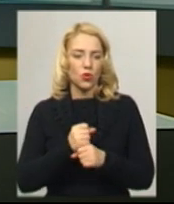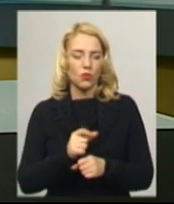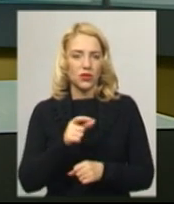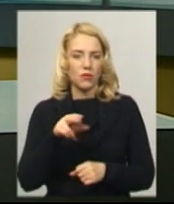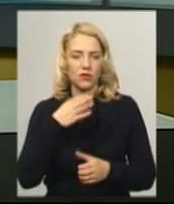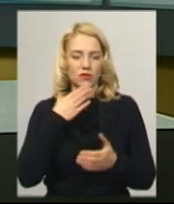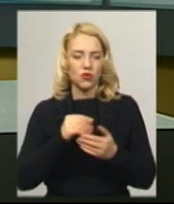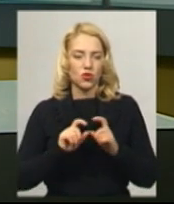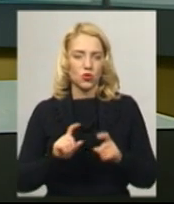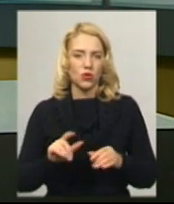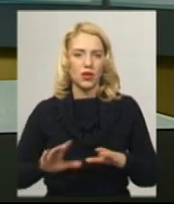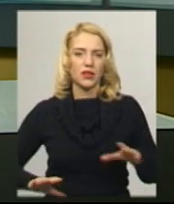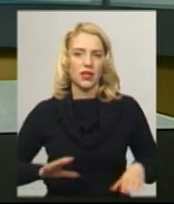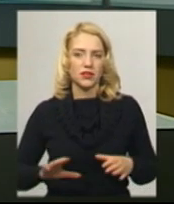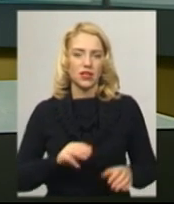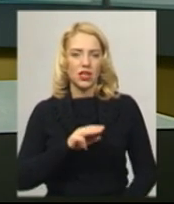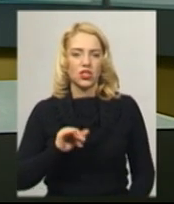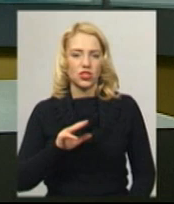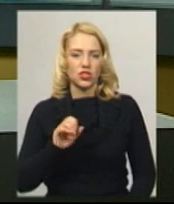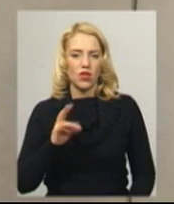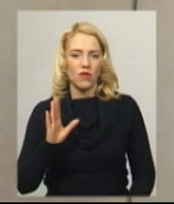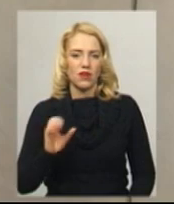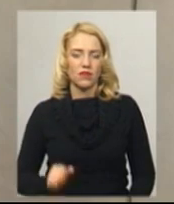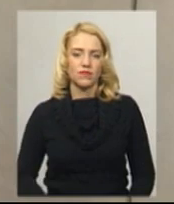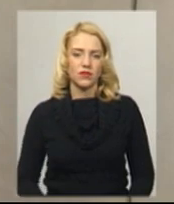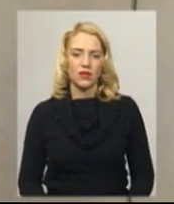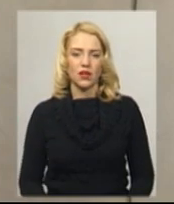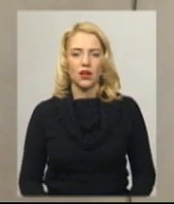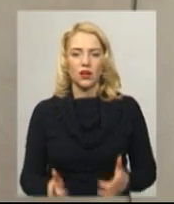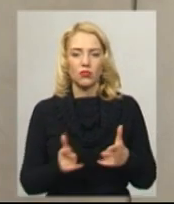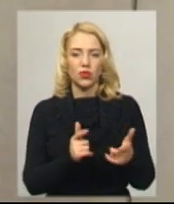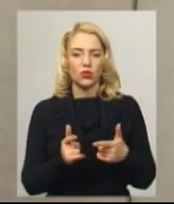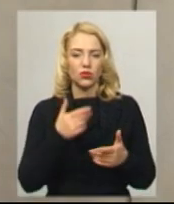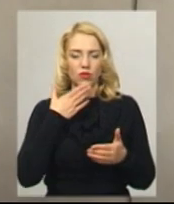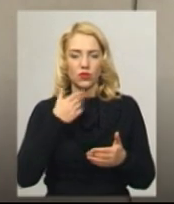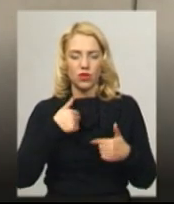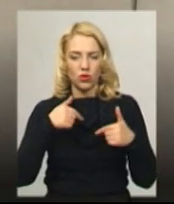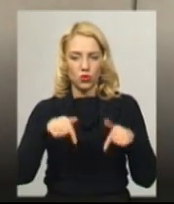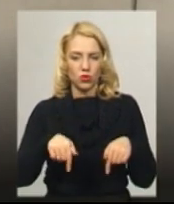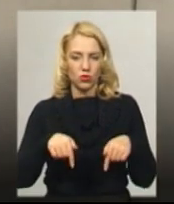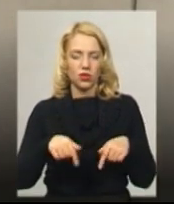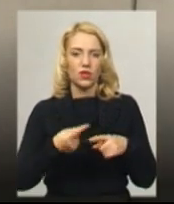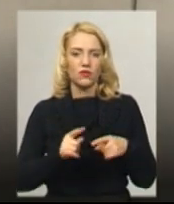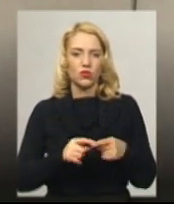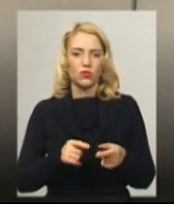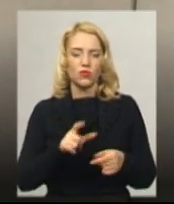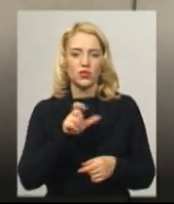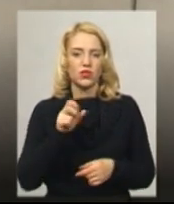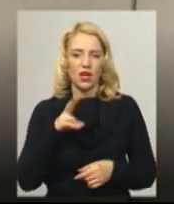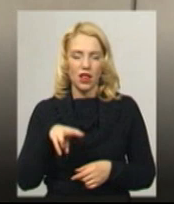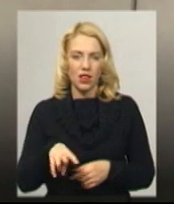під наставництвом тренера Олексія Жижанова. Підготовлююсь я отут, в цьому залі, в новаторі,